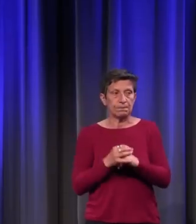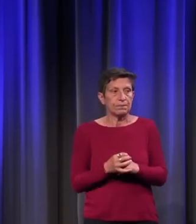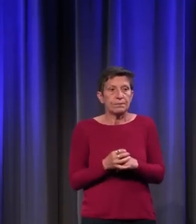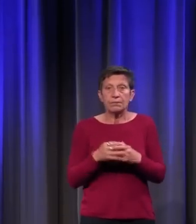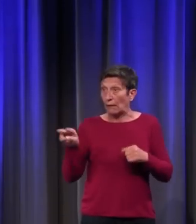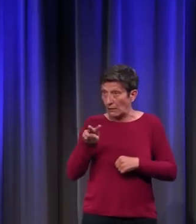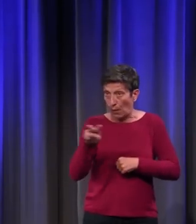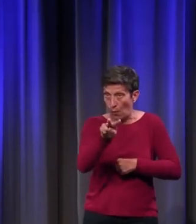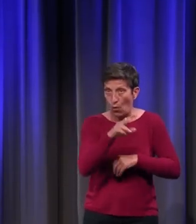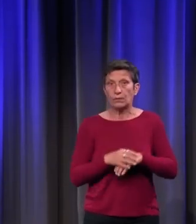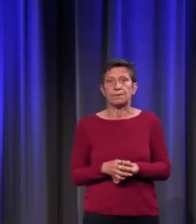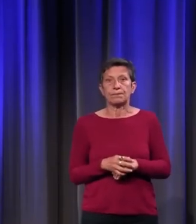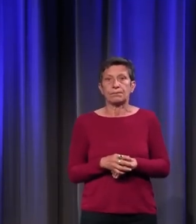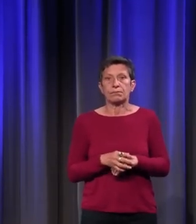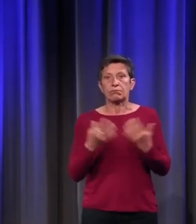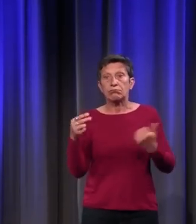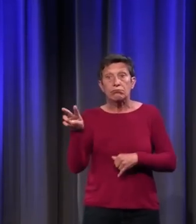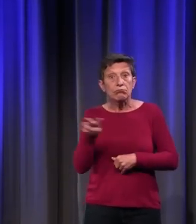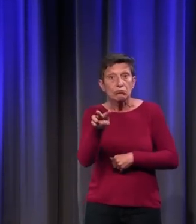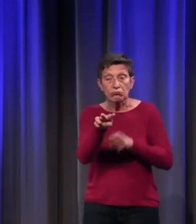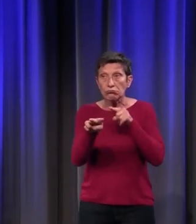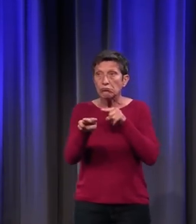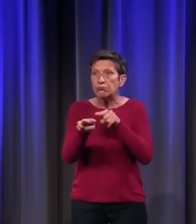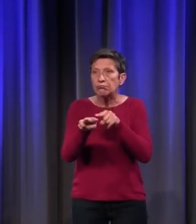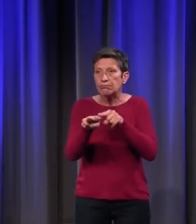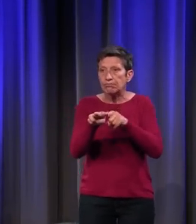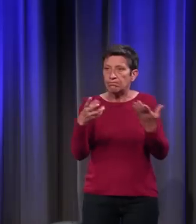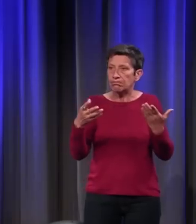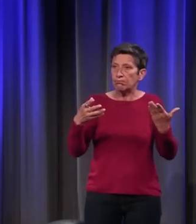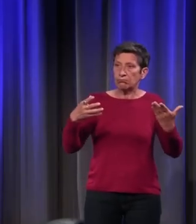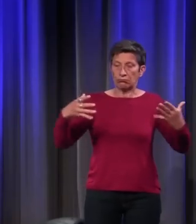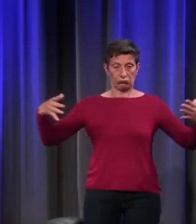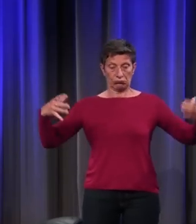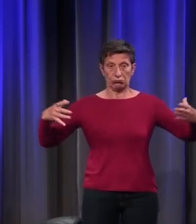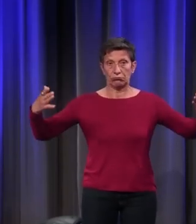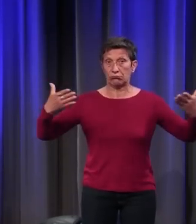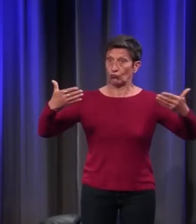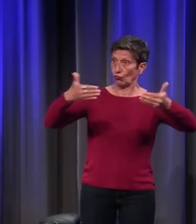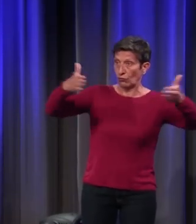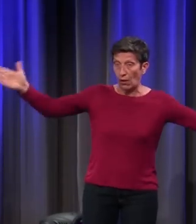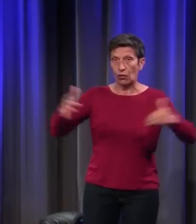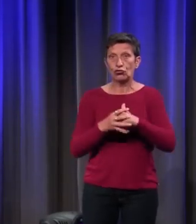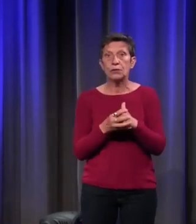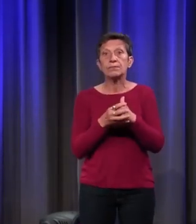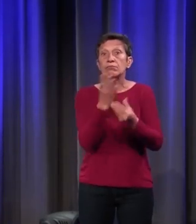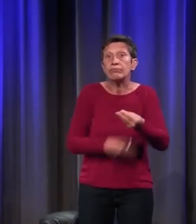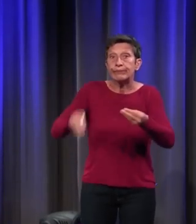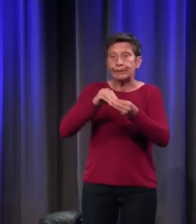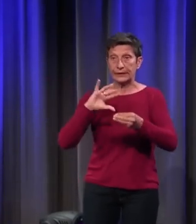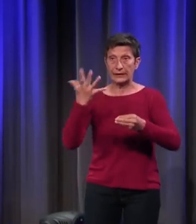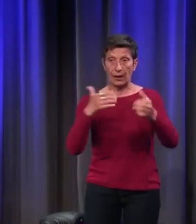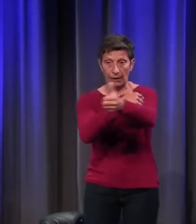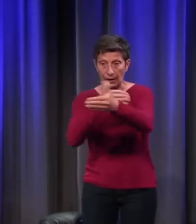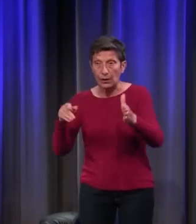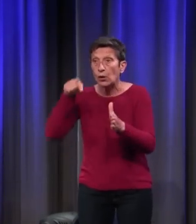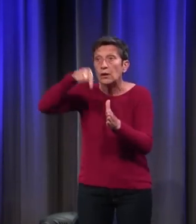Les serpents, qui est un monde assez large. Et puis, on ajoute une cinquième catégorie